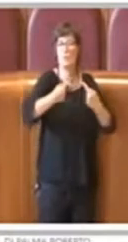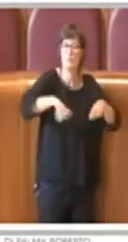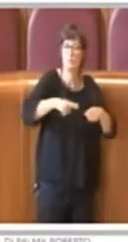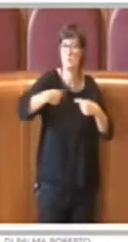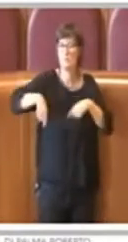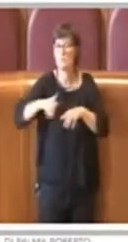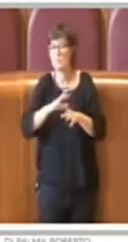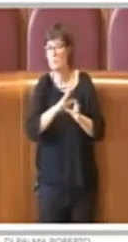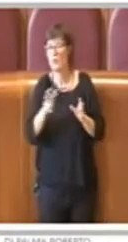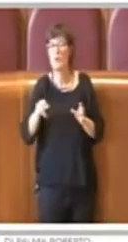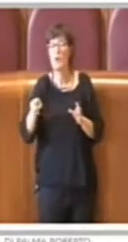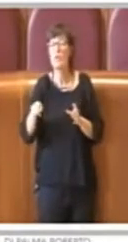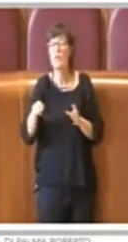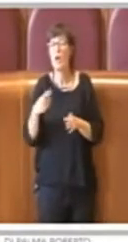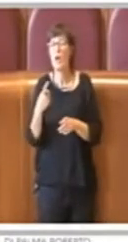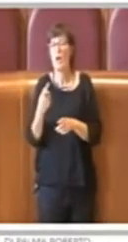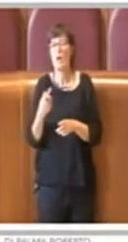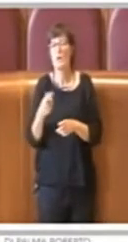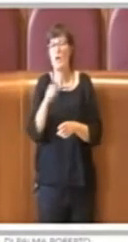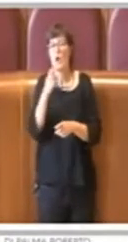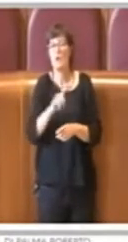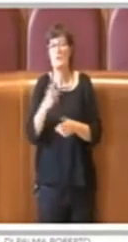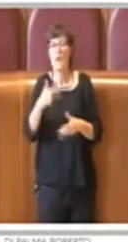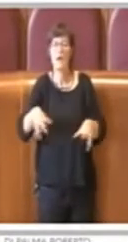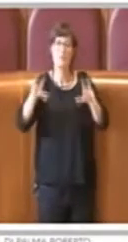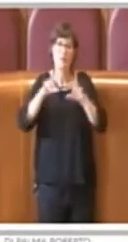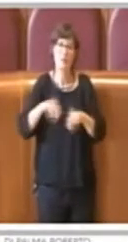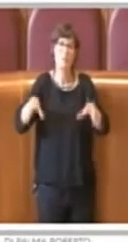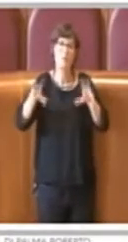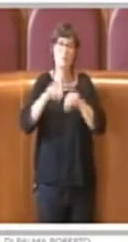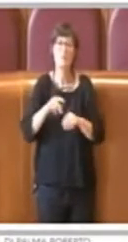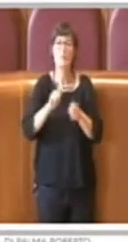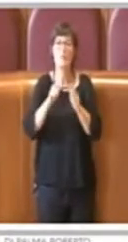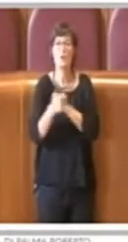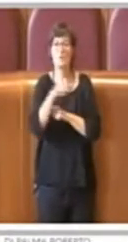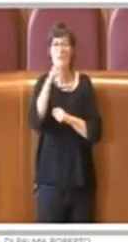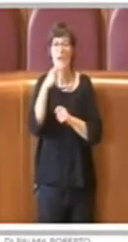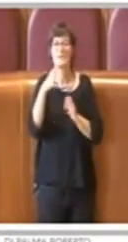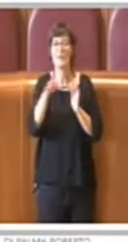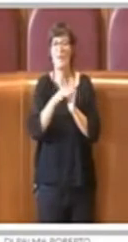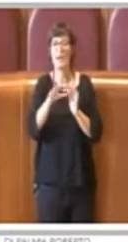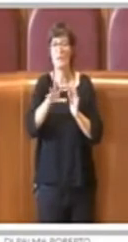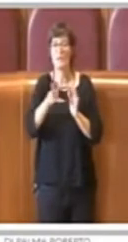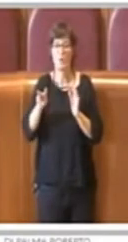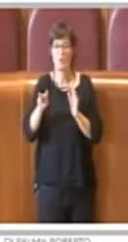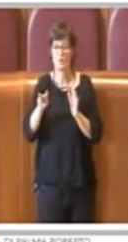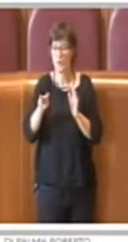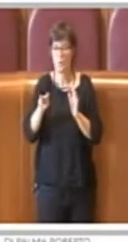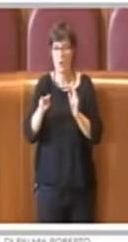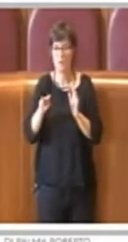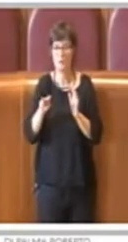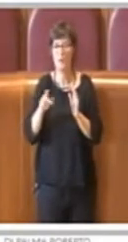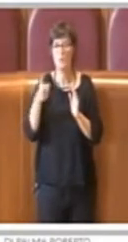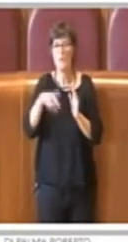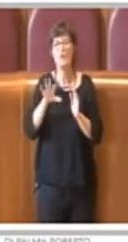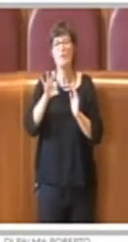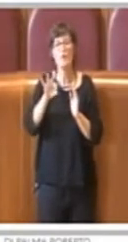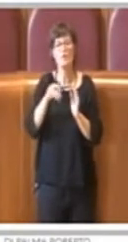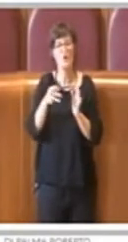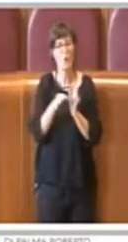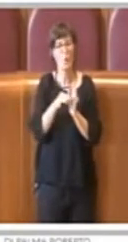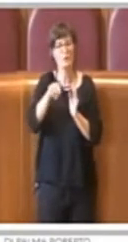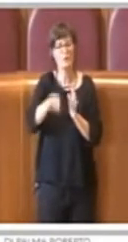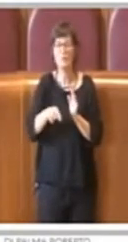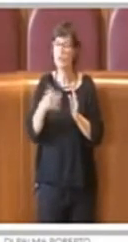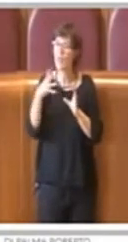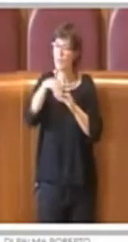modifica nell'articolo 52 piuttosto che nell'articolo 50. In particolare l'articolo 50 prevede tutte le proposte, quelle del Sindaco, dell